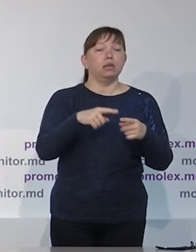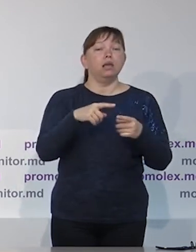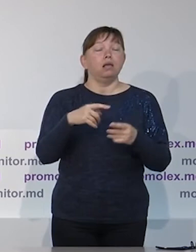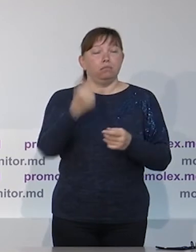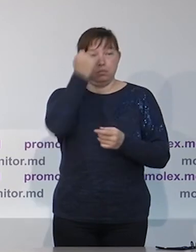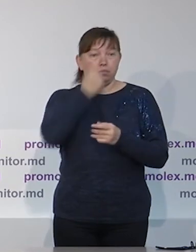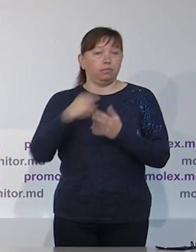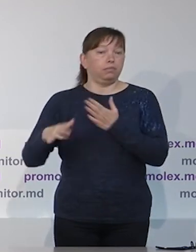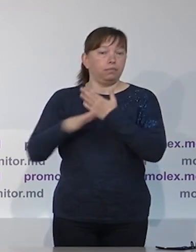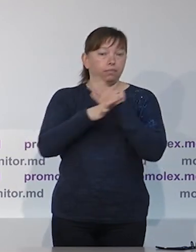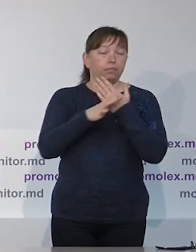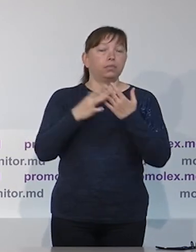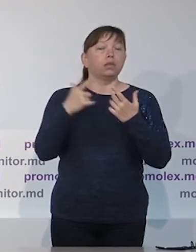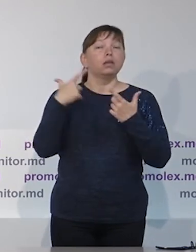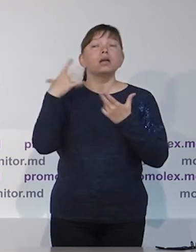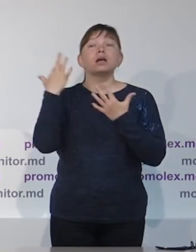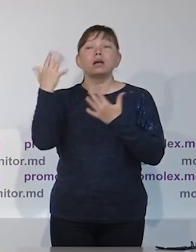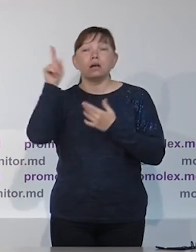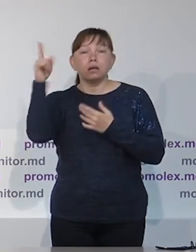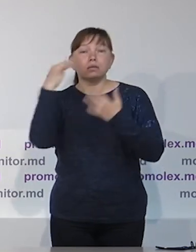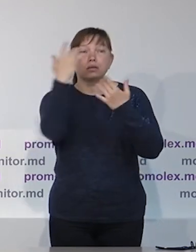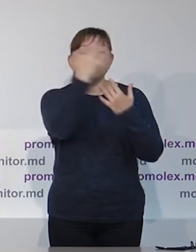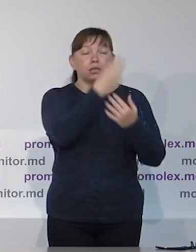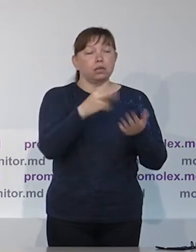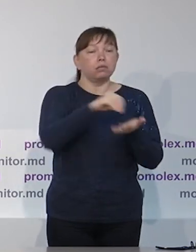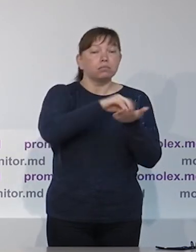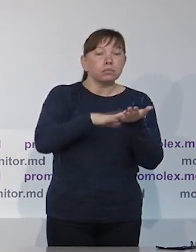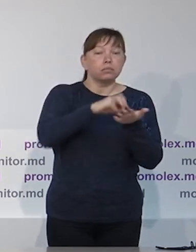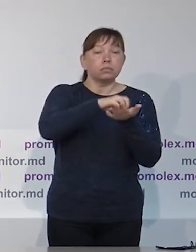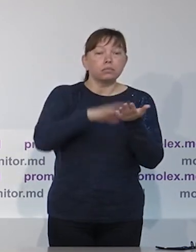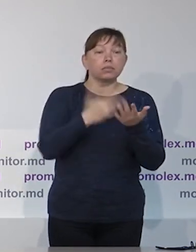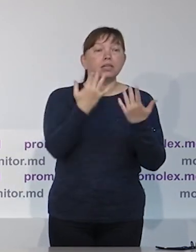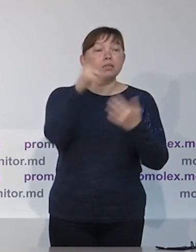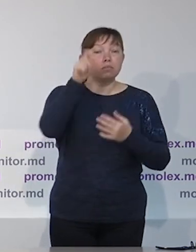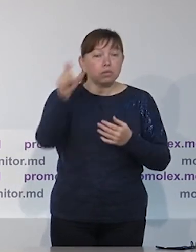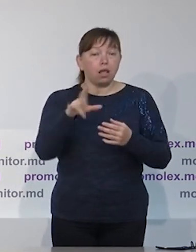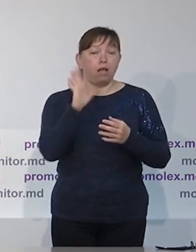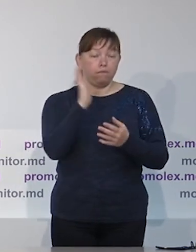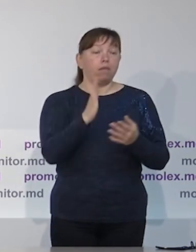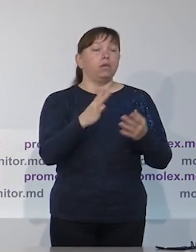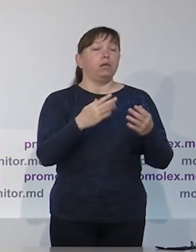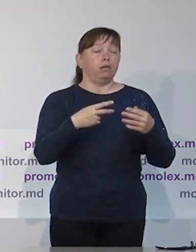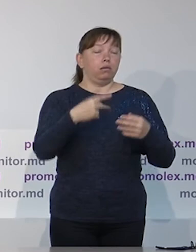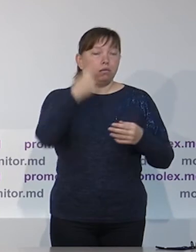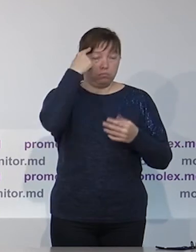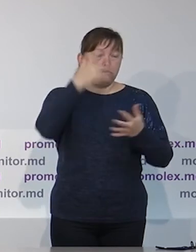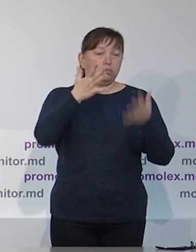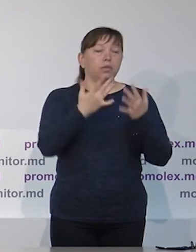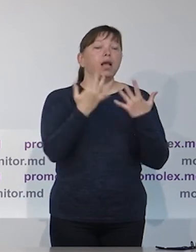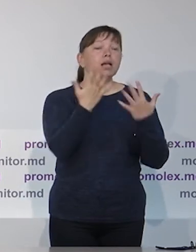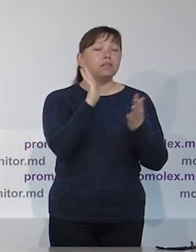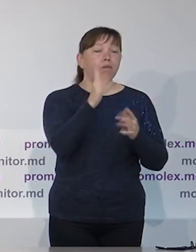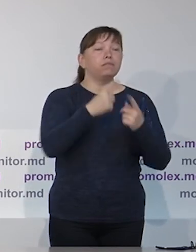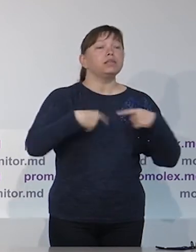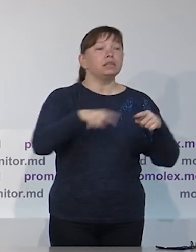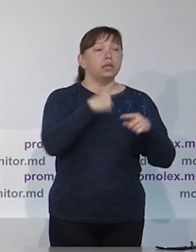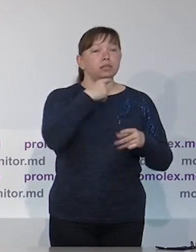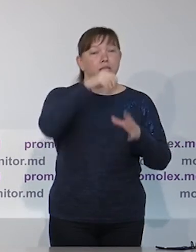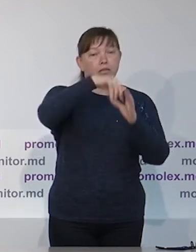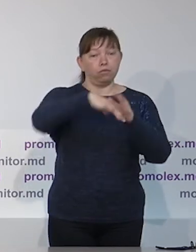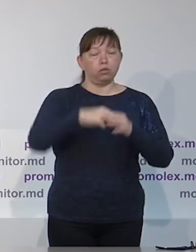которые потом ложатся в основу решения об обучреждении избирательных участков и их географическом распределении.